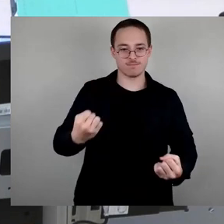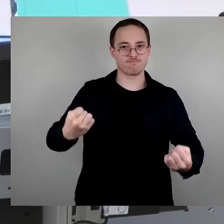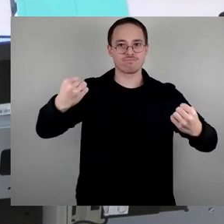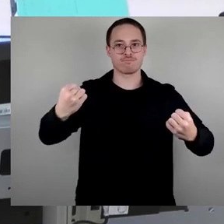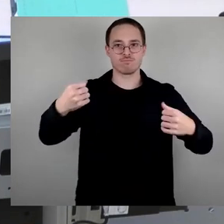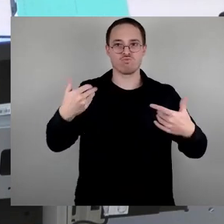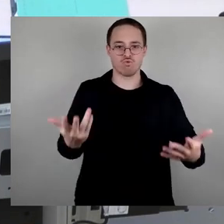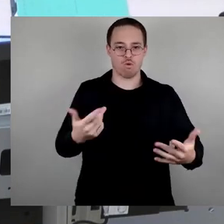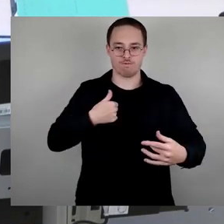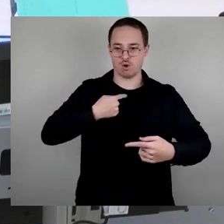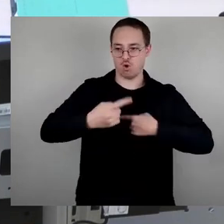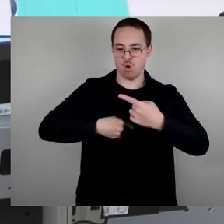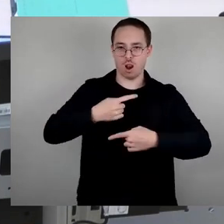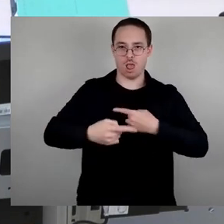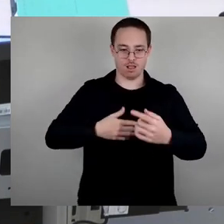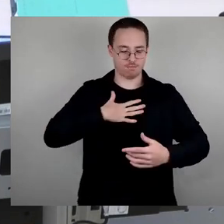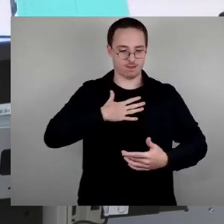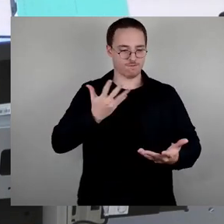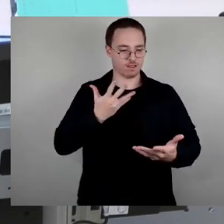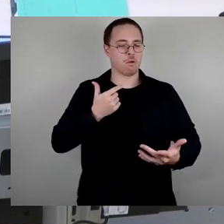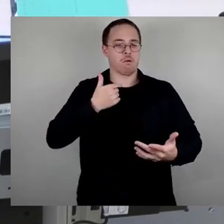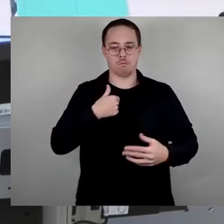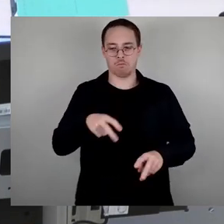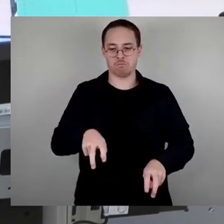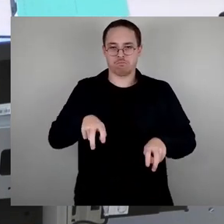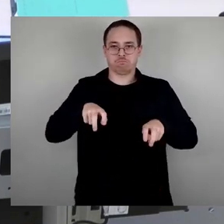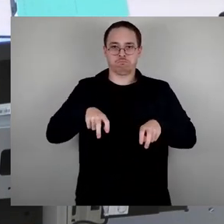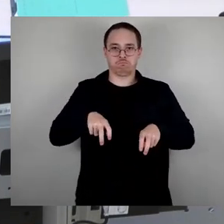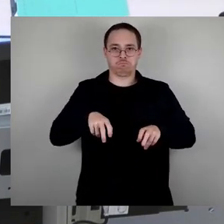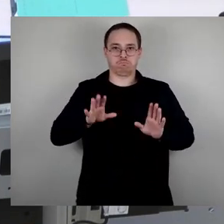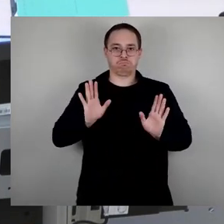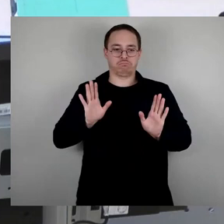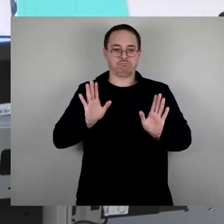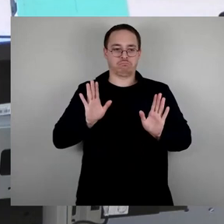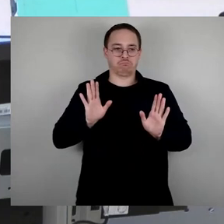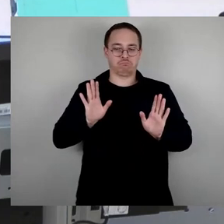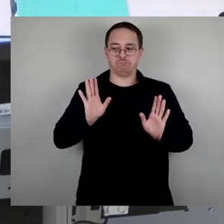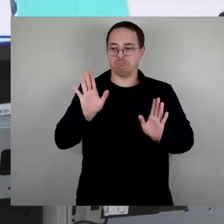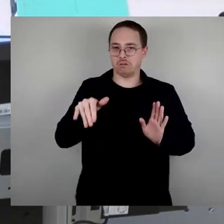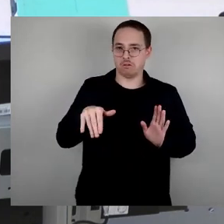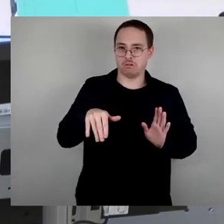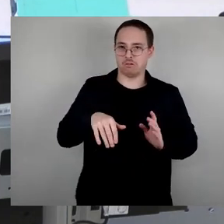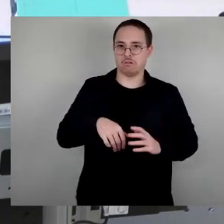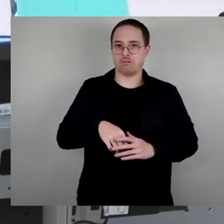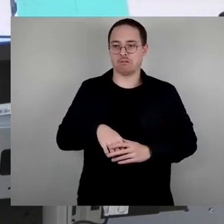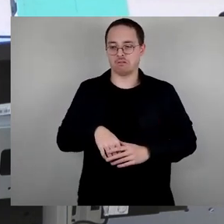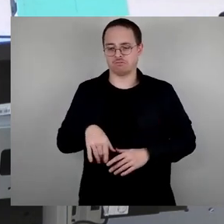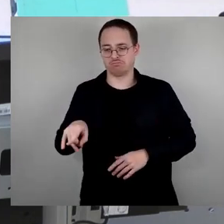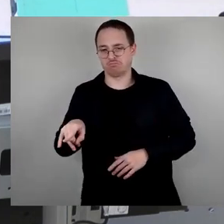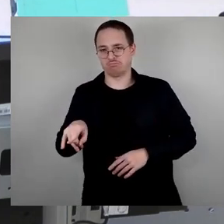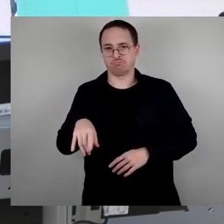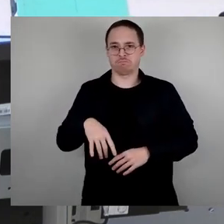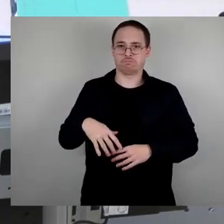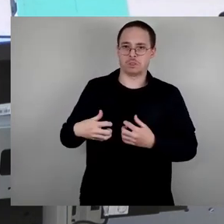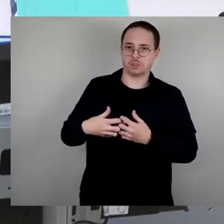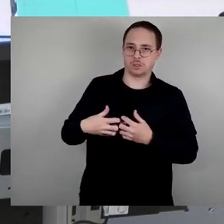würden, dass wir mit dem Ganzen nichts zu tun haben sozusagen. Und was sozusagen, was mit diesem unredlichen Kriegsbegriff